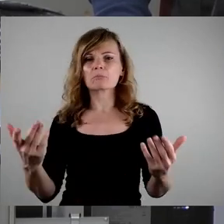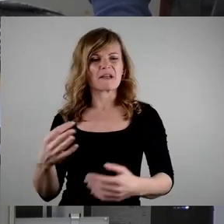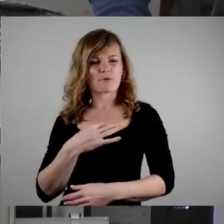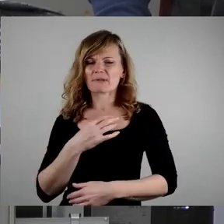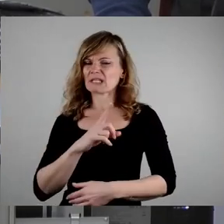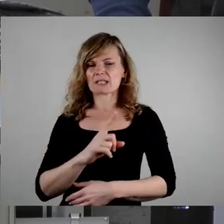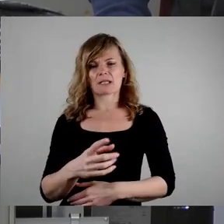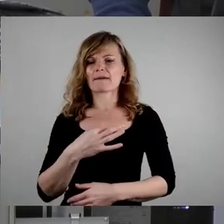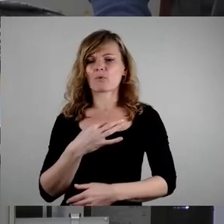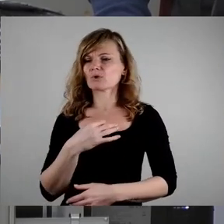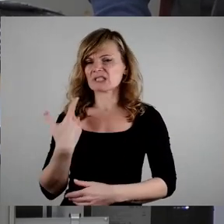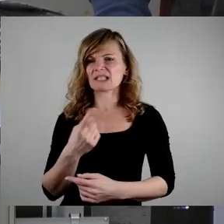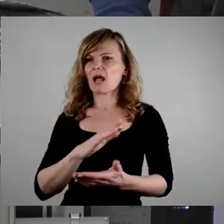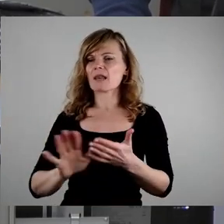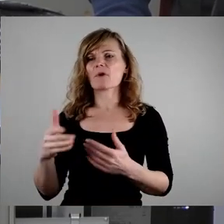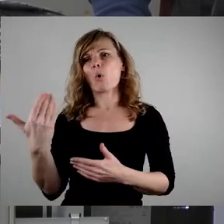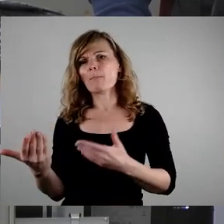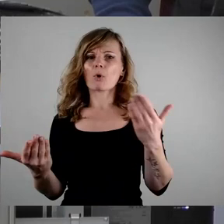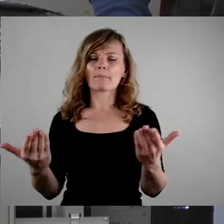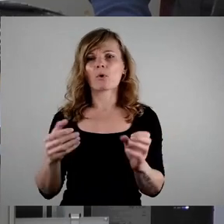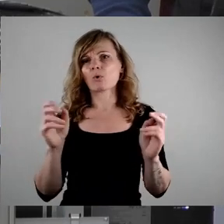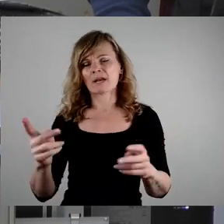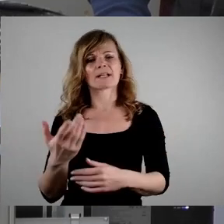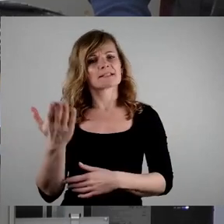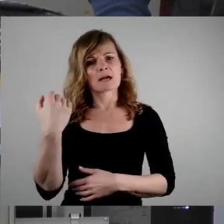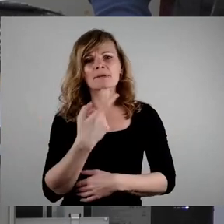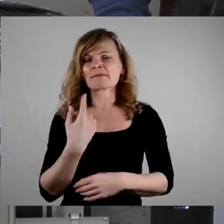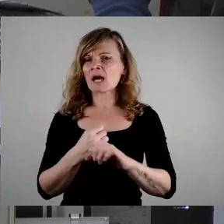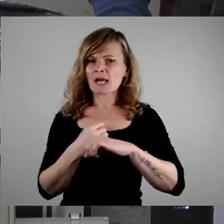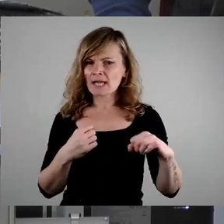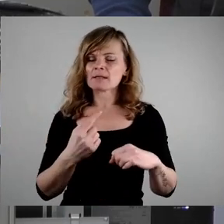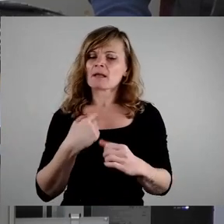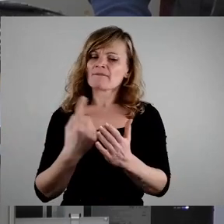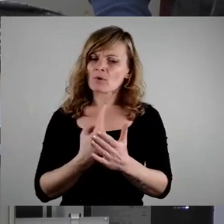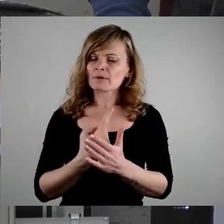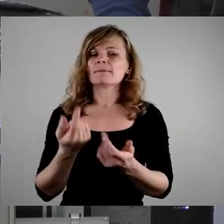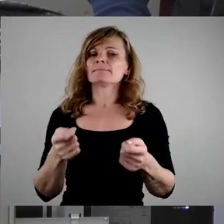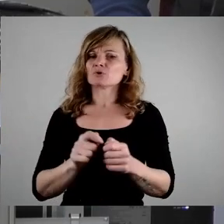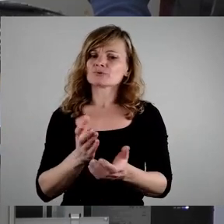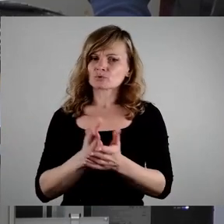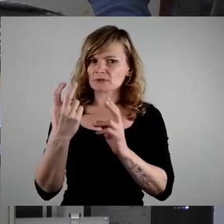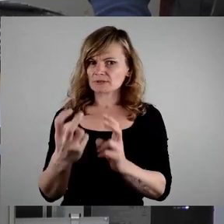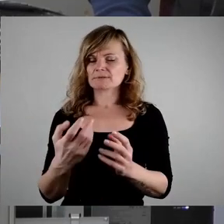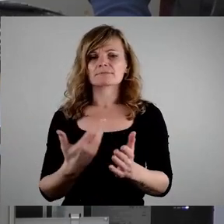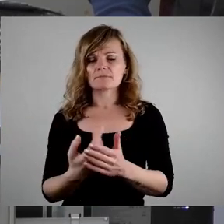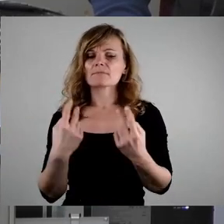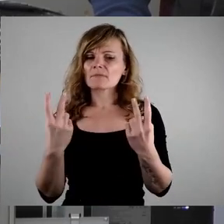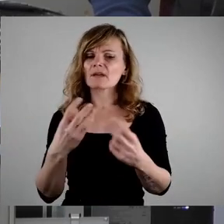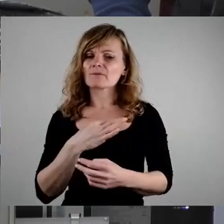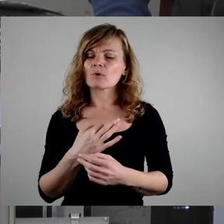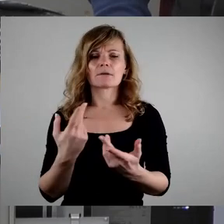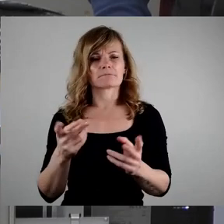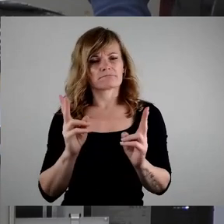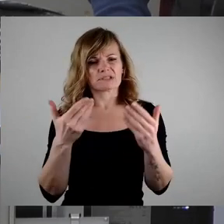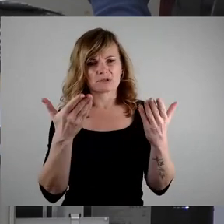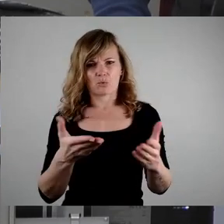als Linke, wir haben das ja damals eingefordert und damals auch im Beschluss durchgesetzt, bildete das immer eine Einheit, die